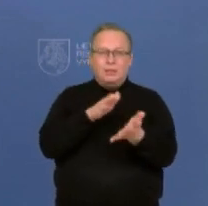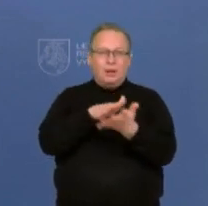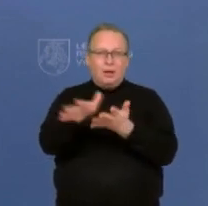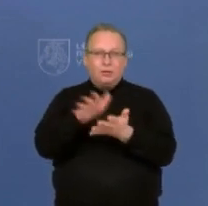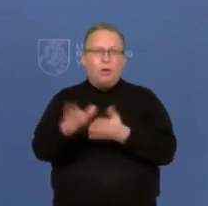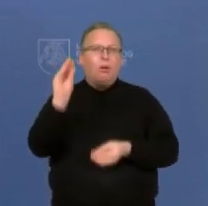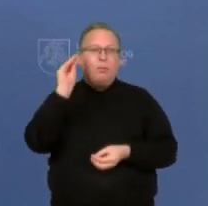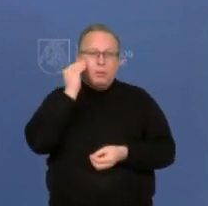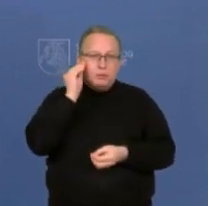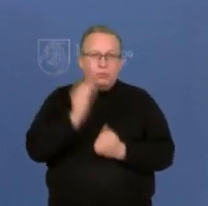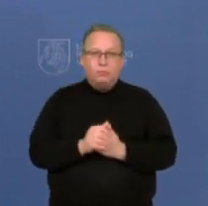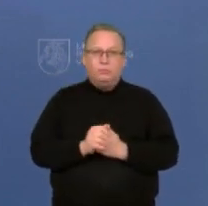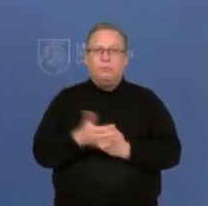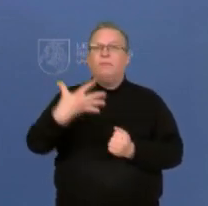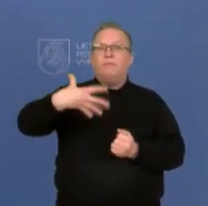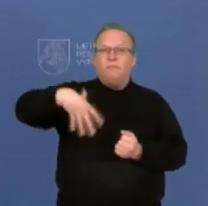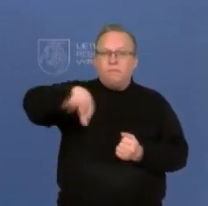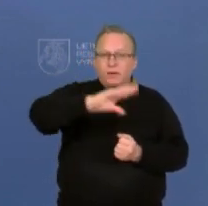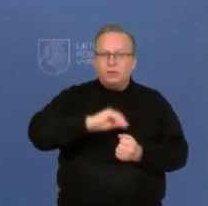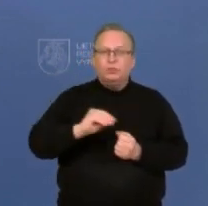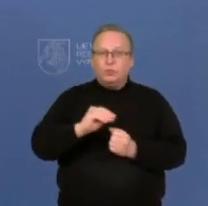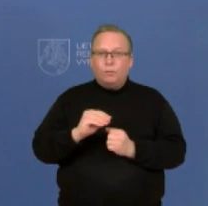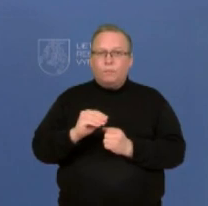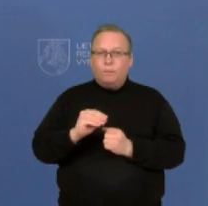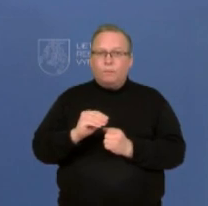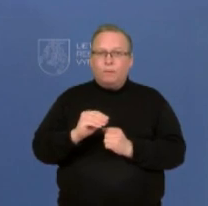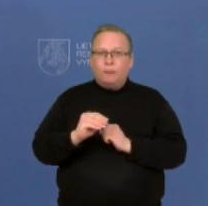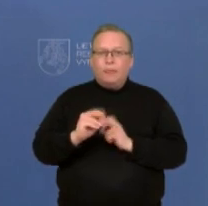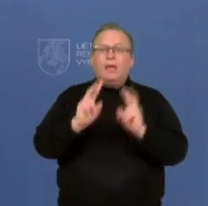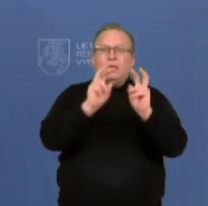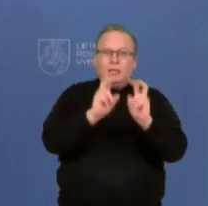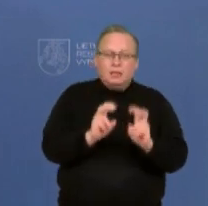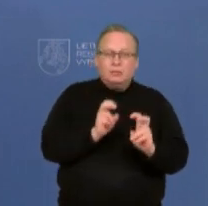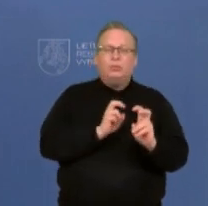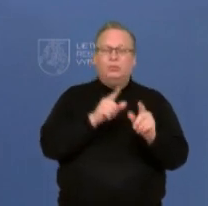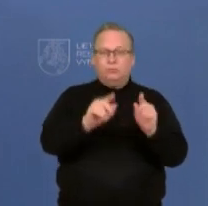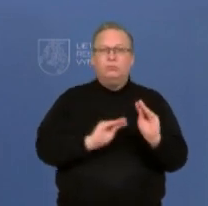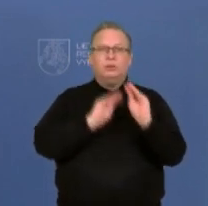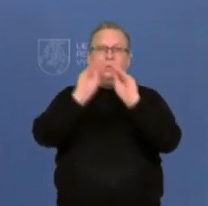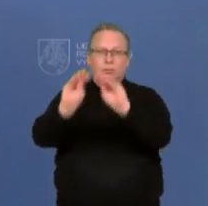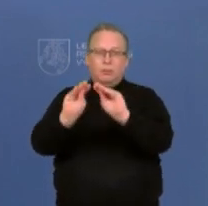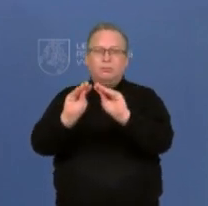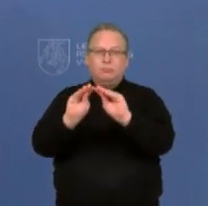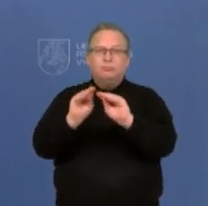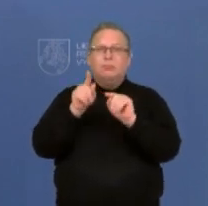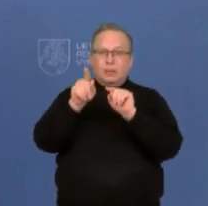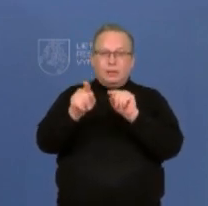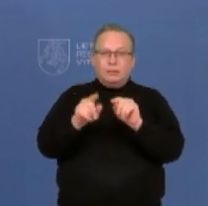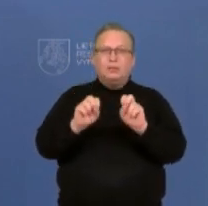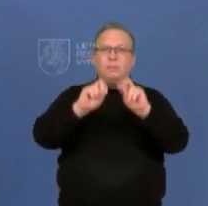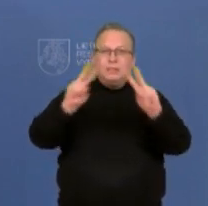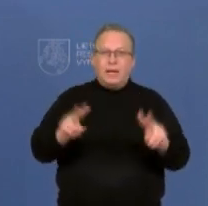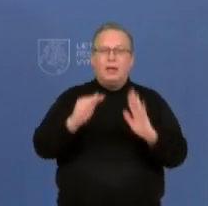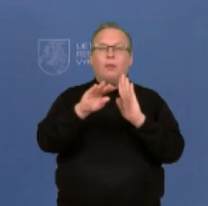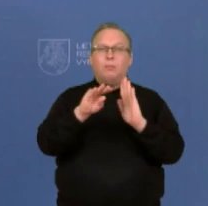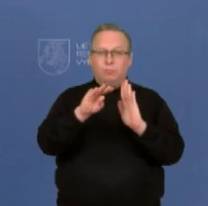pasirūpinti, kad visą tą masę tyrimų testų kažkas suvestų į sistemą, padarytų sistemas funkcionales. Taip, žiūrėkit,